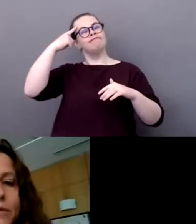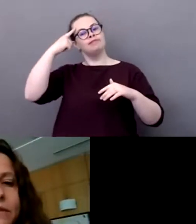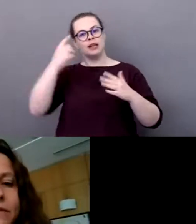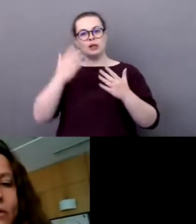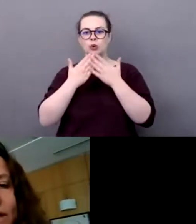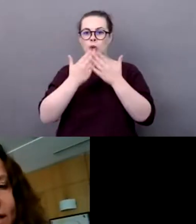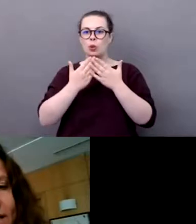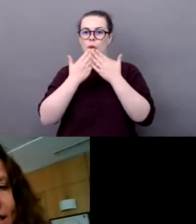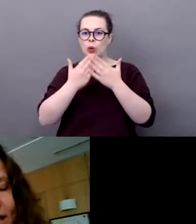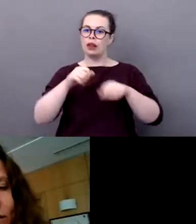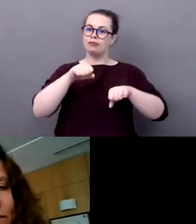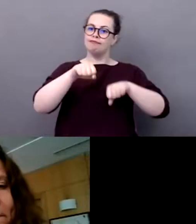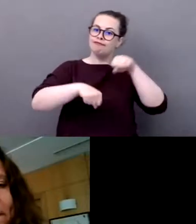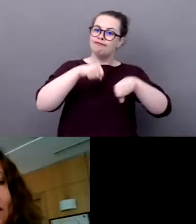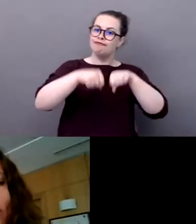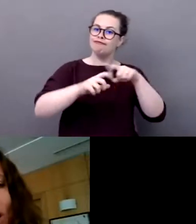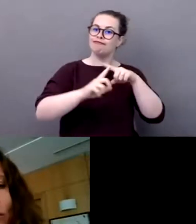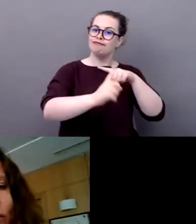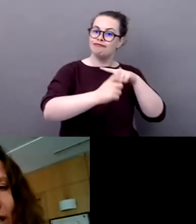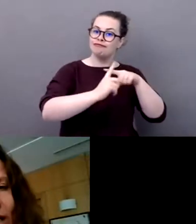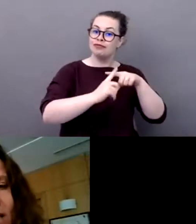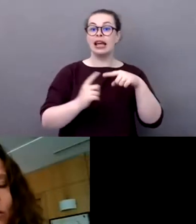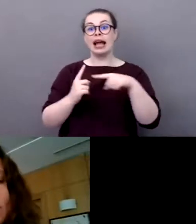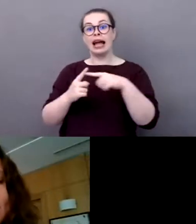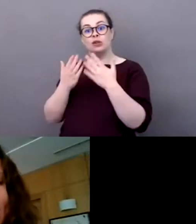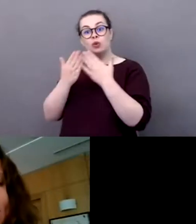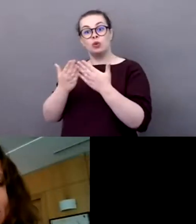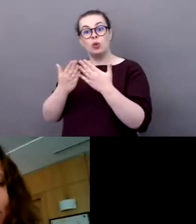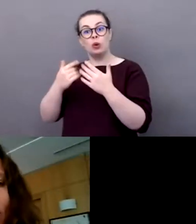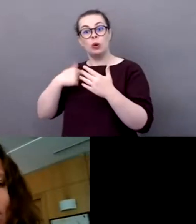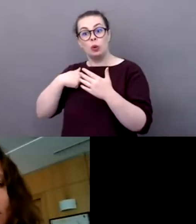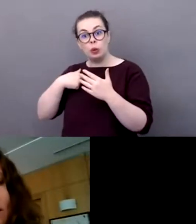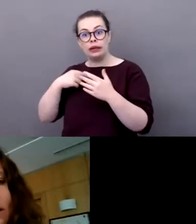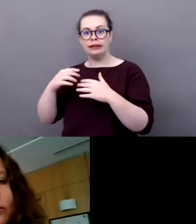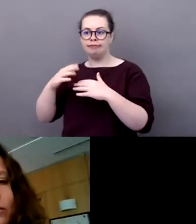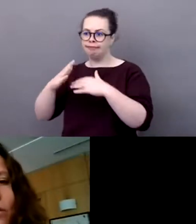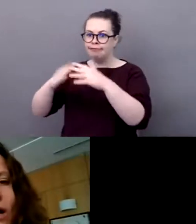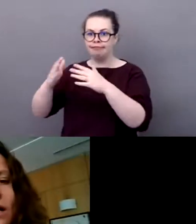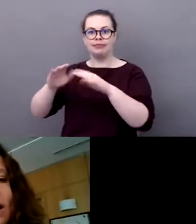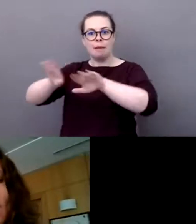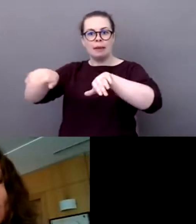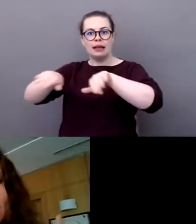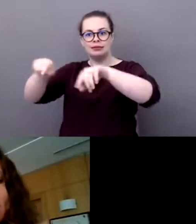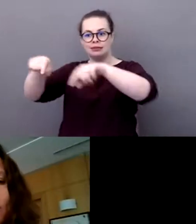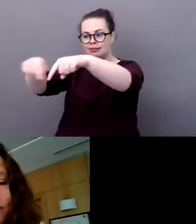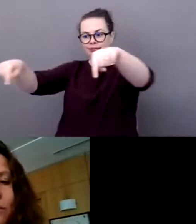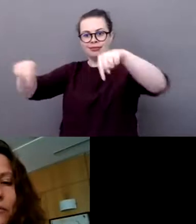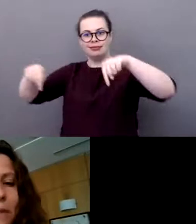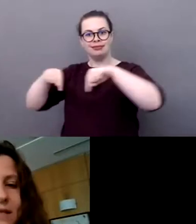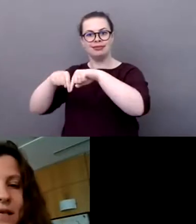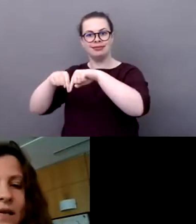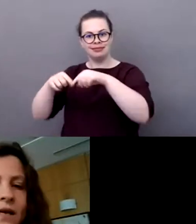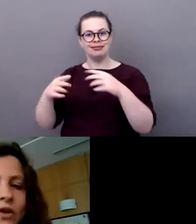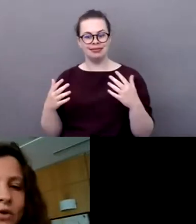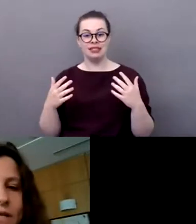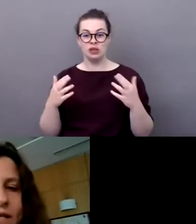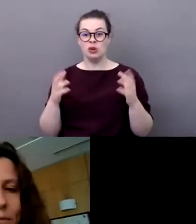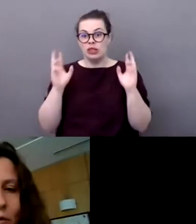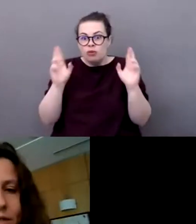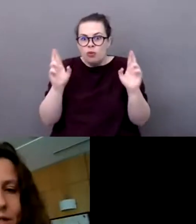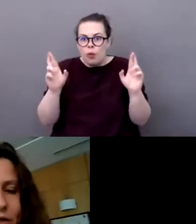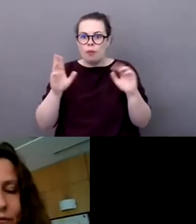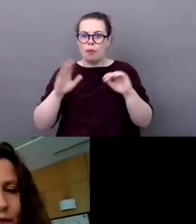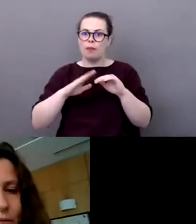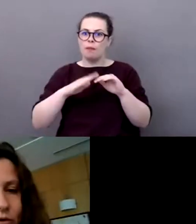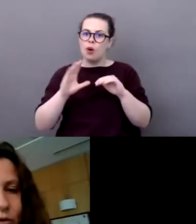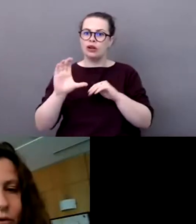petits vélos, les drésiennes dans la cour de récréation, ils y restent pendant un certain nombre de mois et ainsi les enfants peuvent passer sur ces